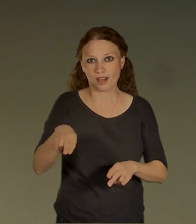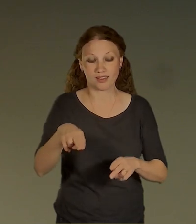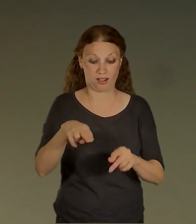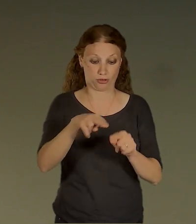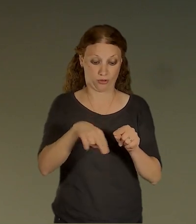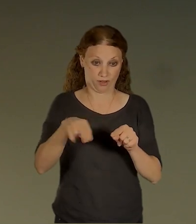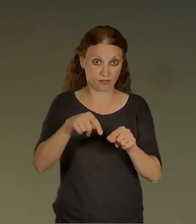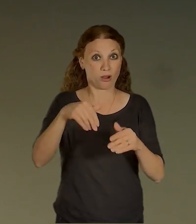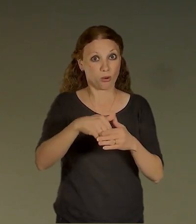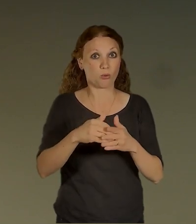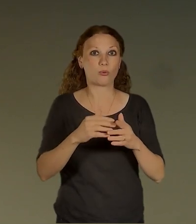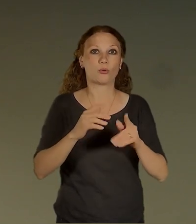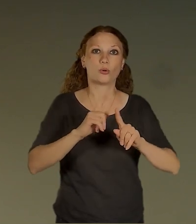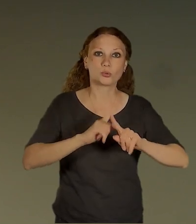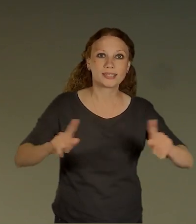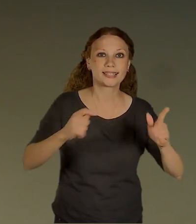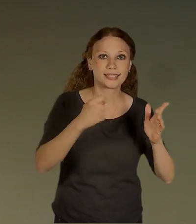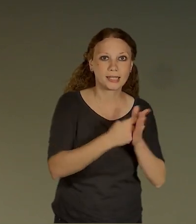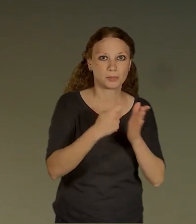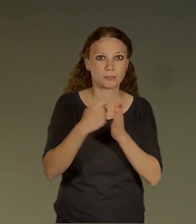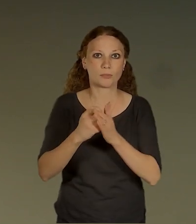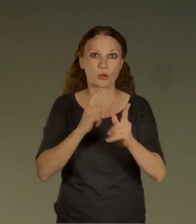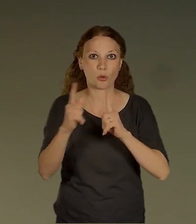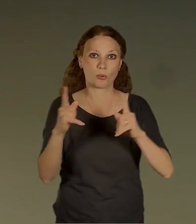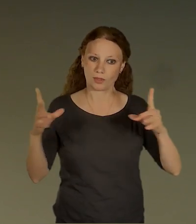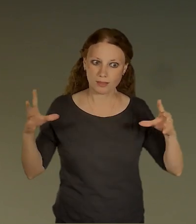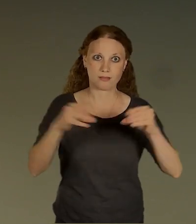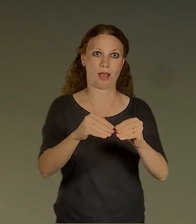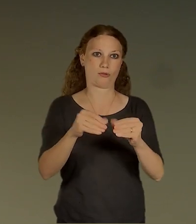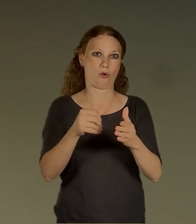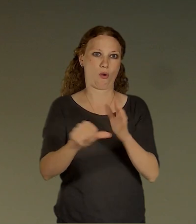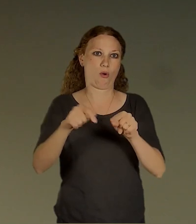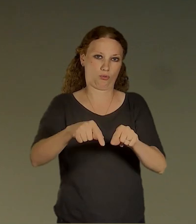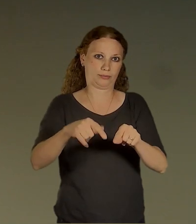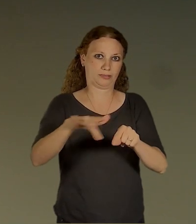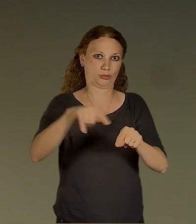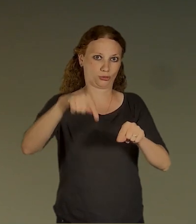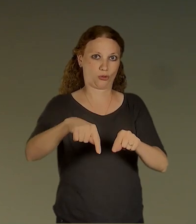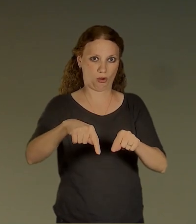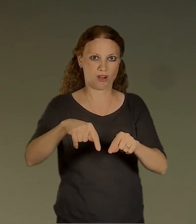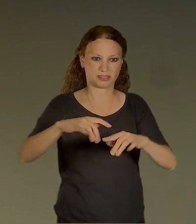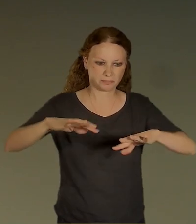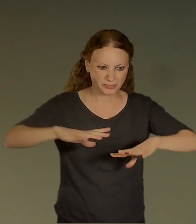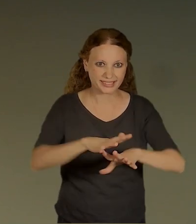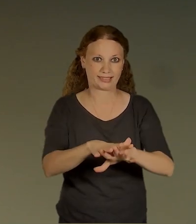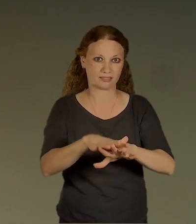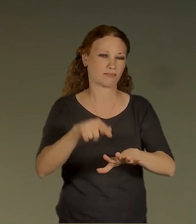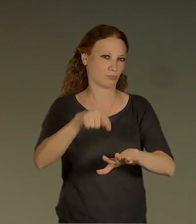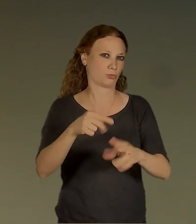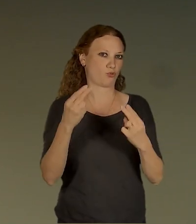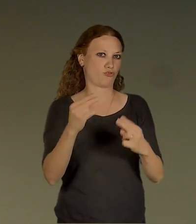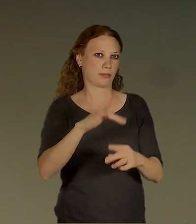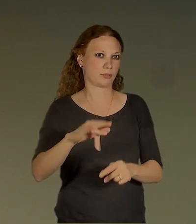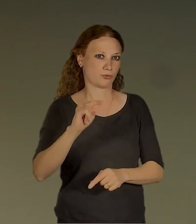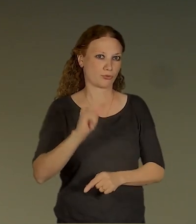dopravních módů dohromady, takže je to záležitost mimořádně důležitá. My